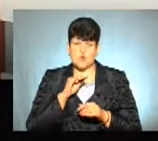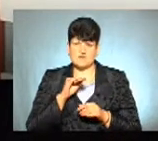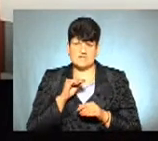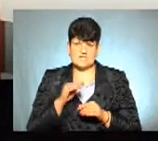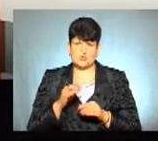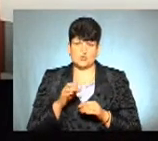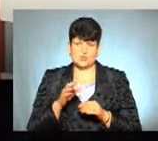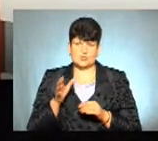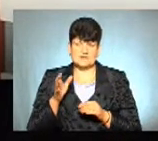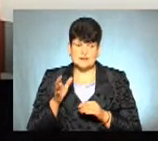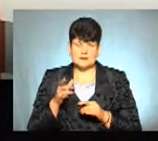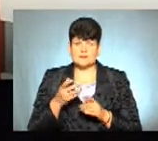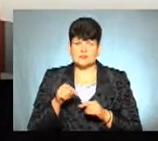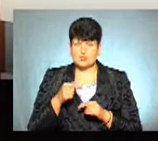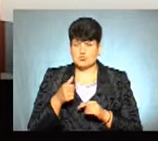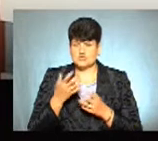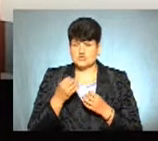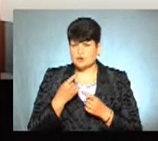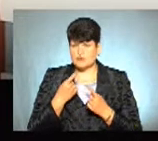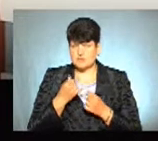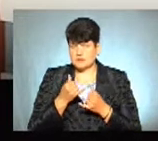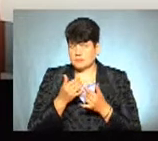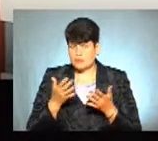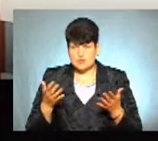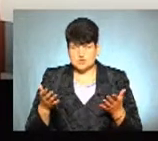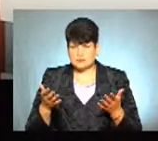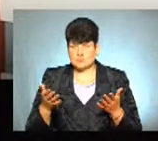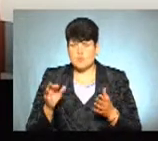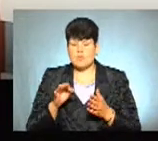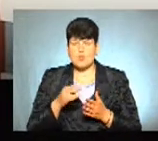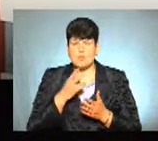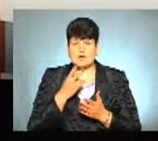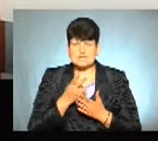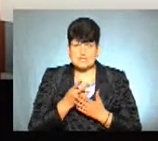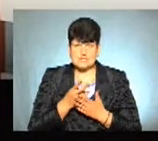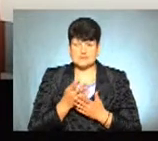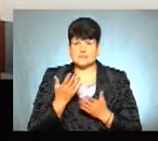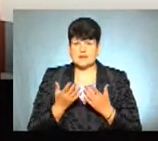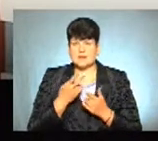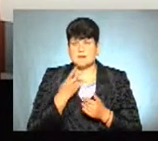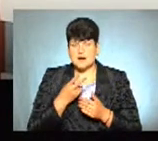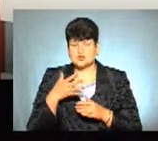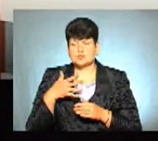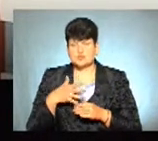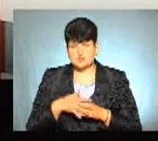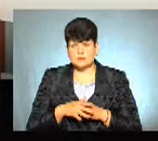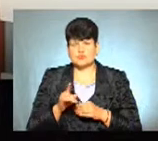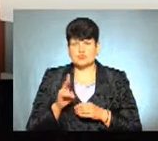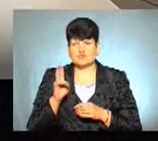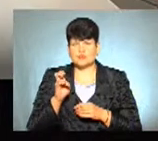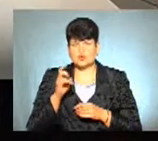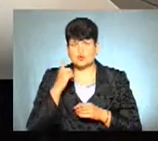Цьогоріч ми ще не можемо говорити про показники, але бачимо і розуміємо, що 200